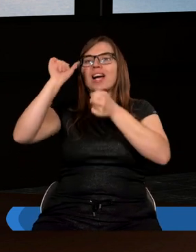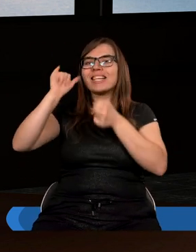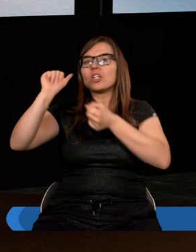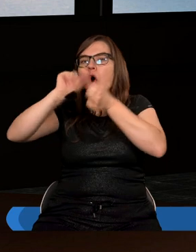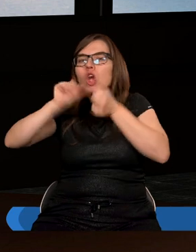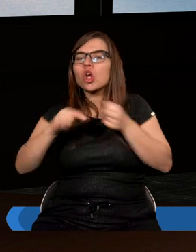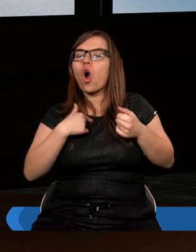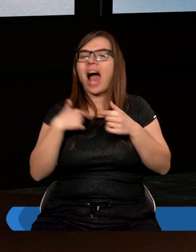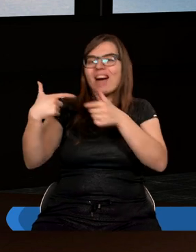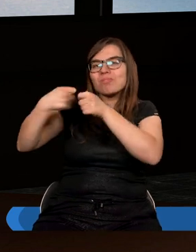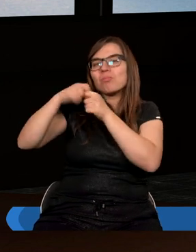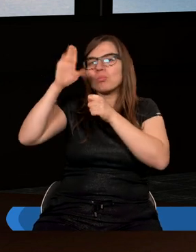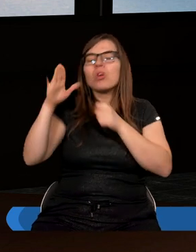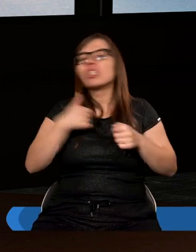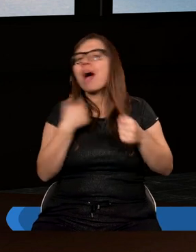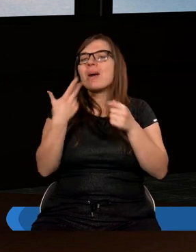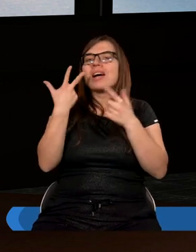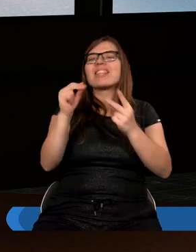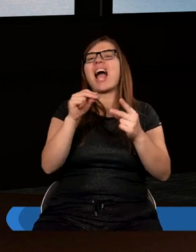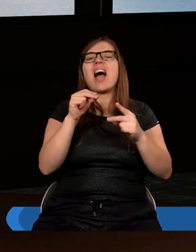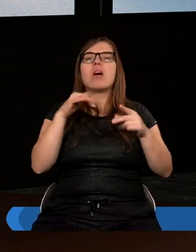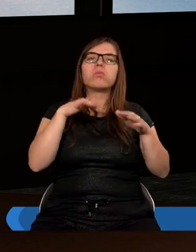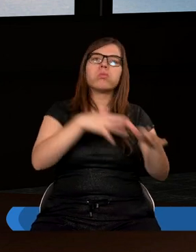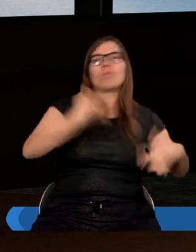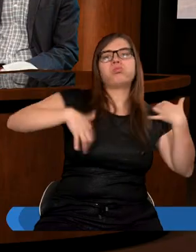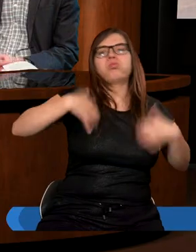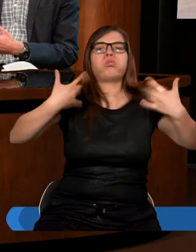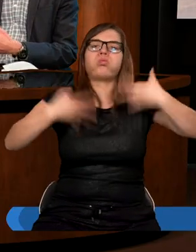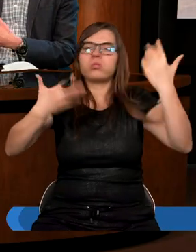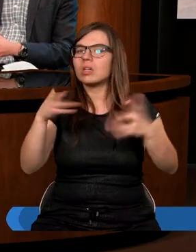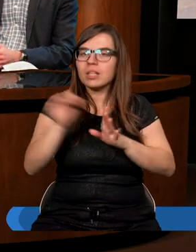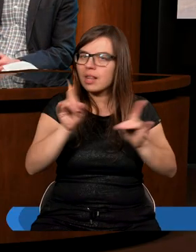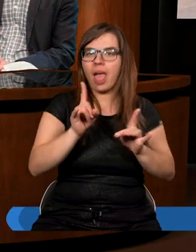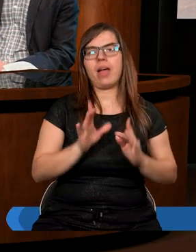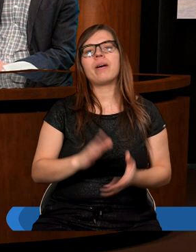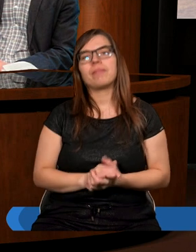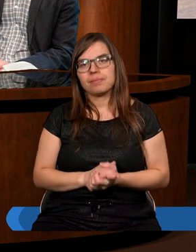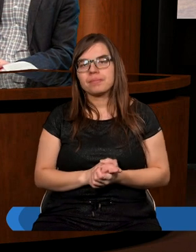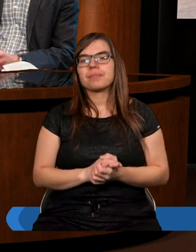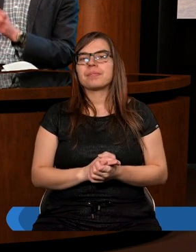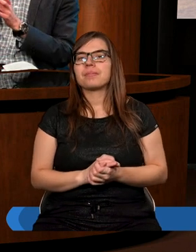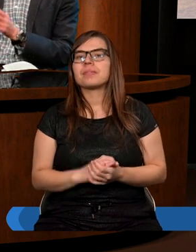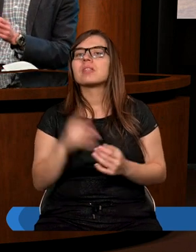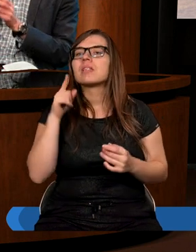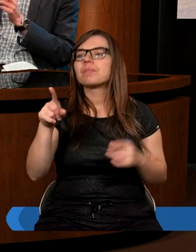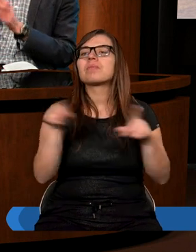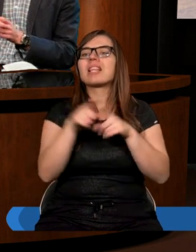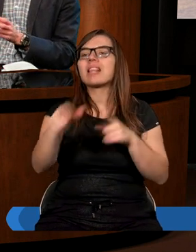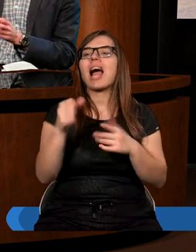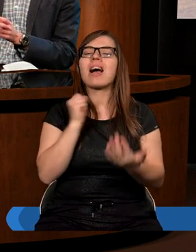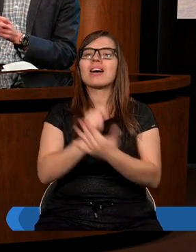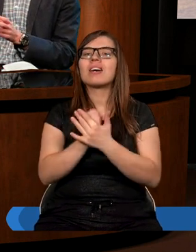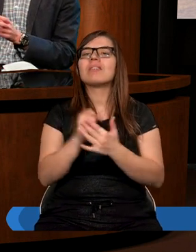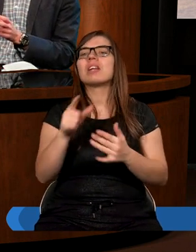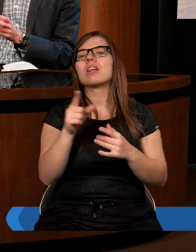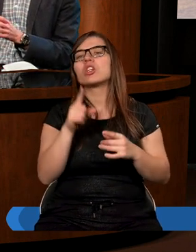żeby jednak nie popłynąć z taką naszą grzeszną naturą. Asia już wspomniała o tym. To jest właśnie ta bliska więź